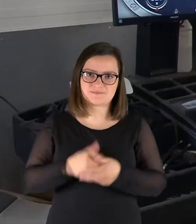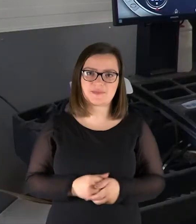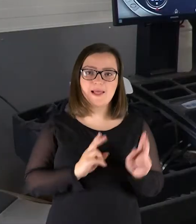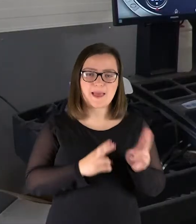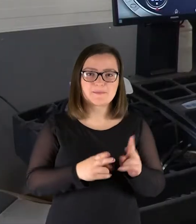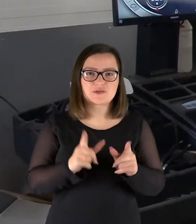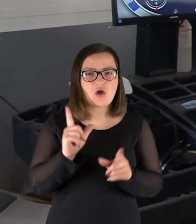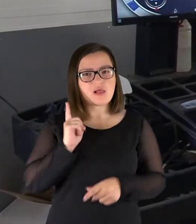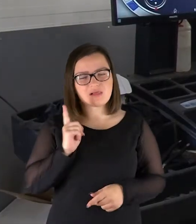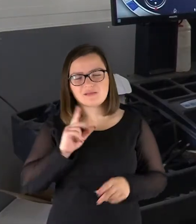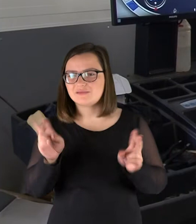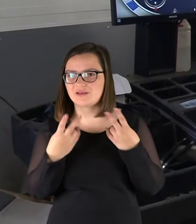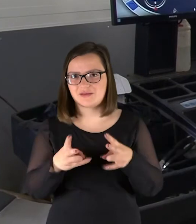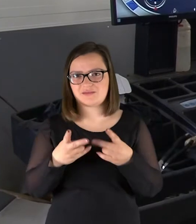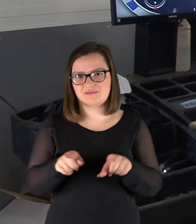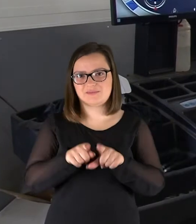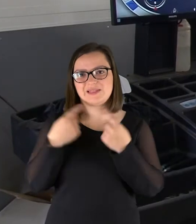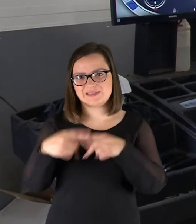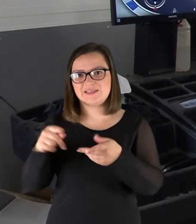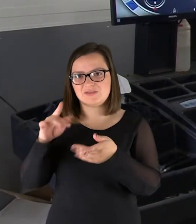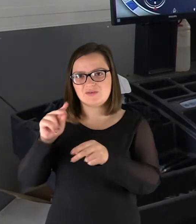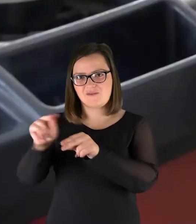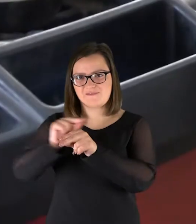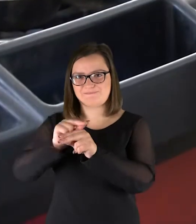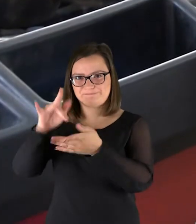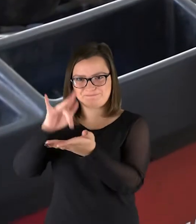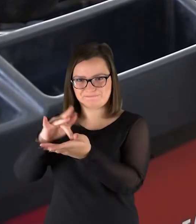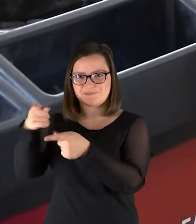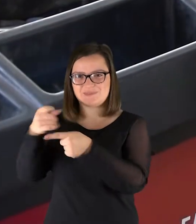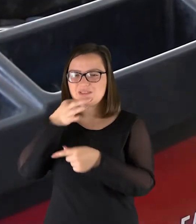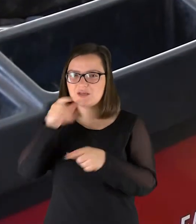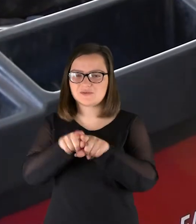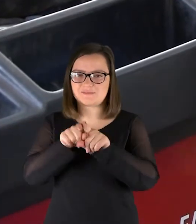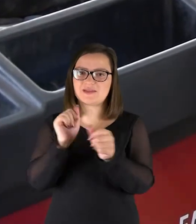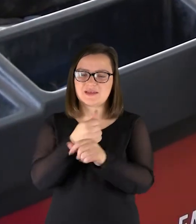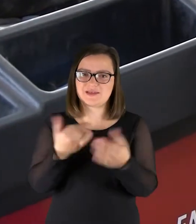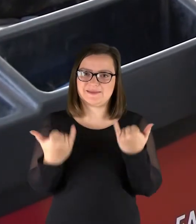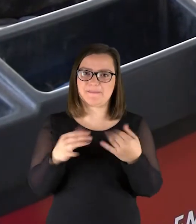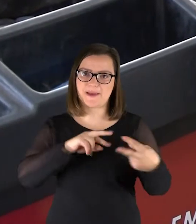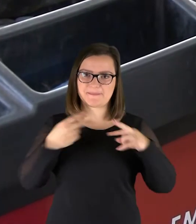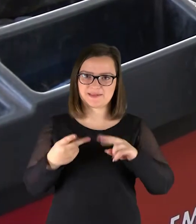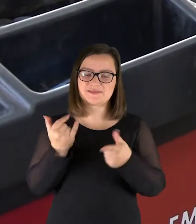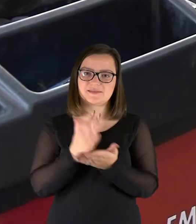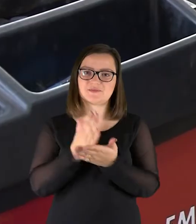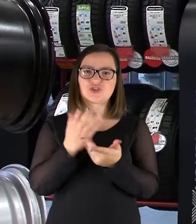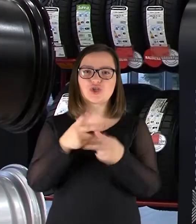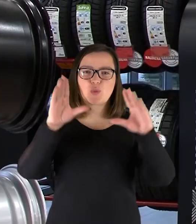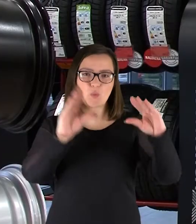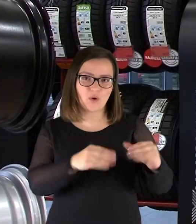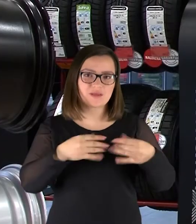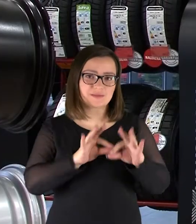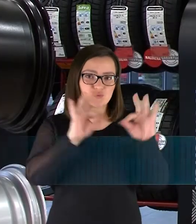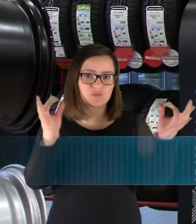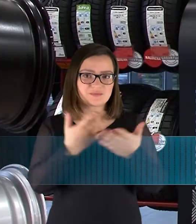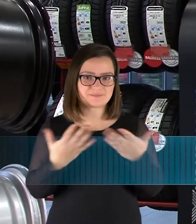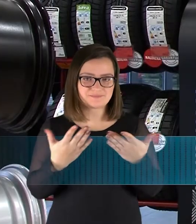Nelaukti lapkirčio raginą ir kitų automobilių servisu atstovai siekdami išvengti didelių eilių siūlo net specialias nuolaidas. Skaitinam